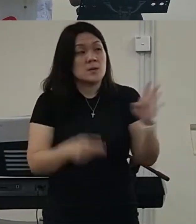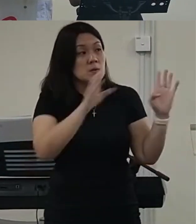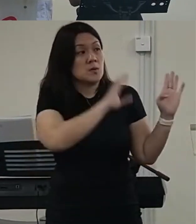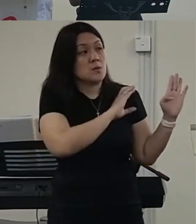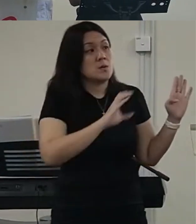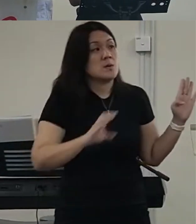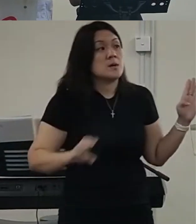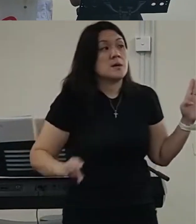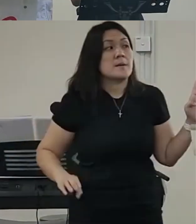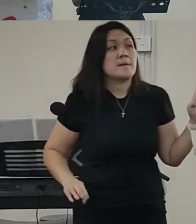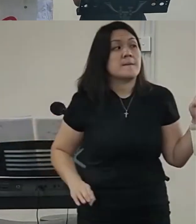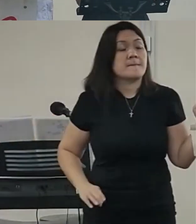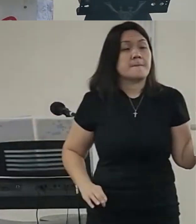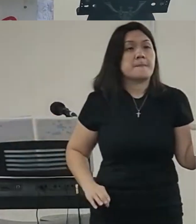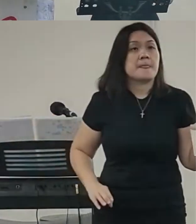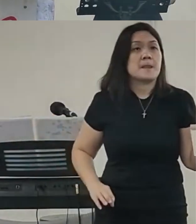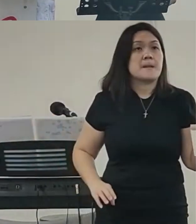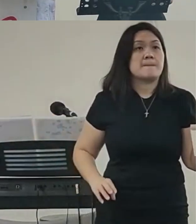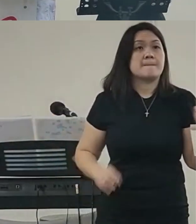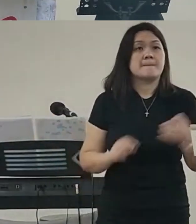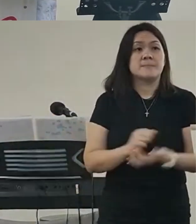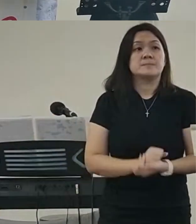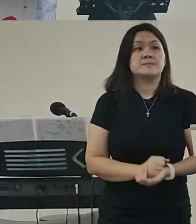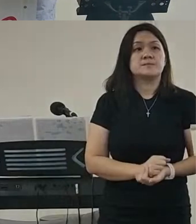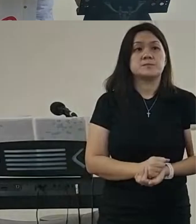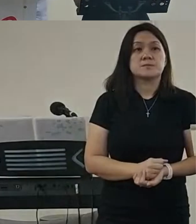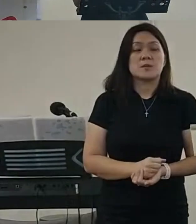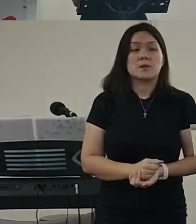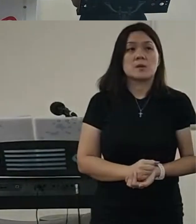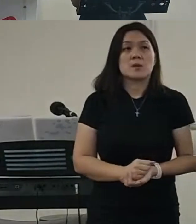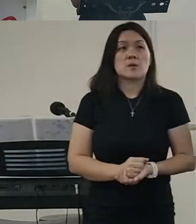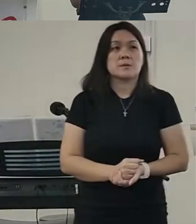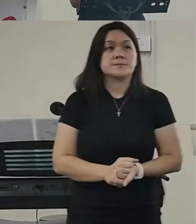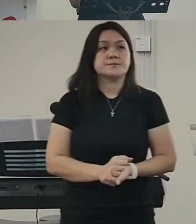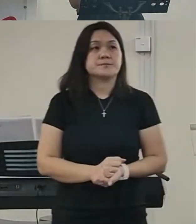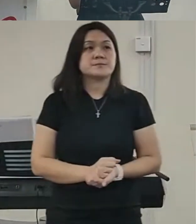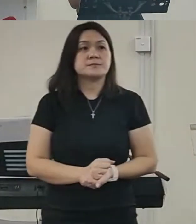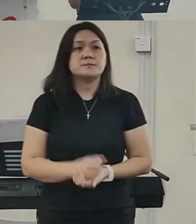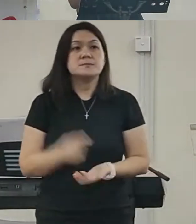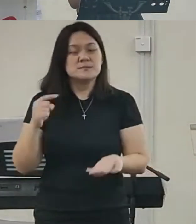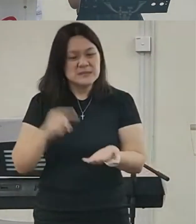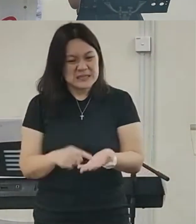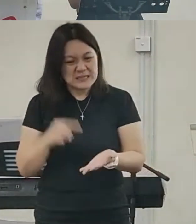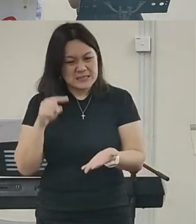那么呢不是的因为呢这一个呢是给我们每一个人的